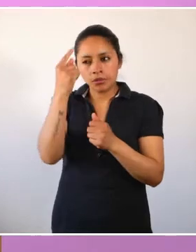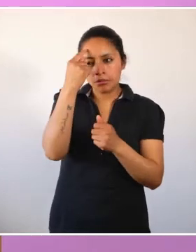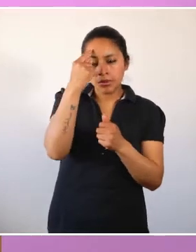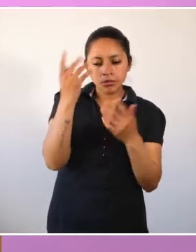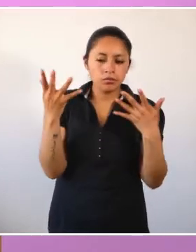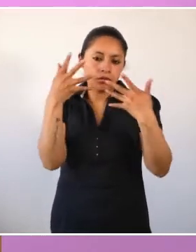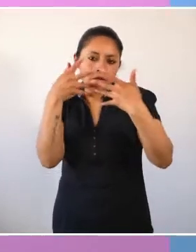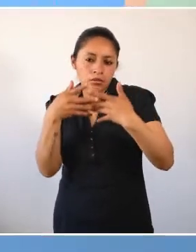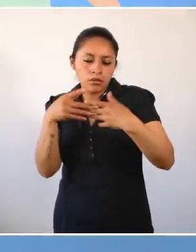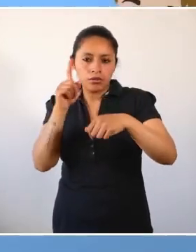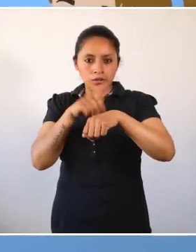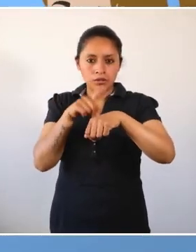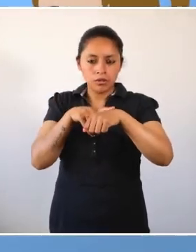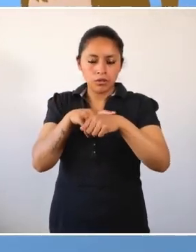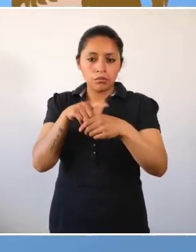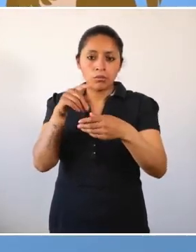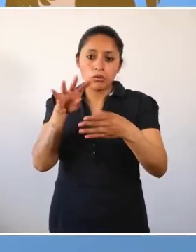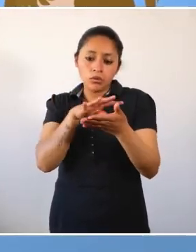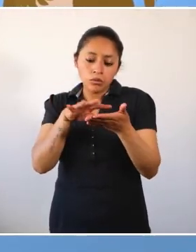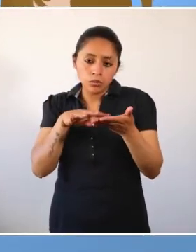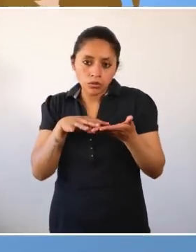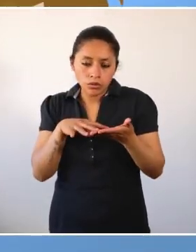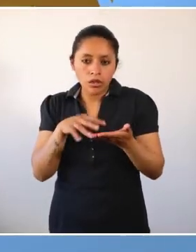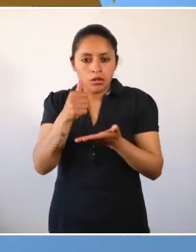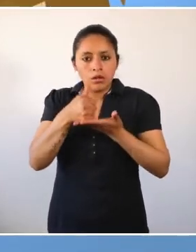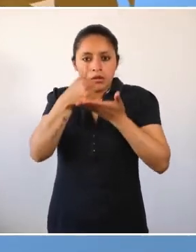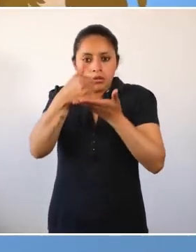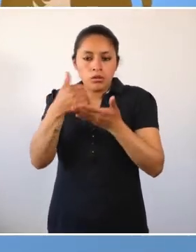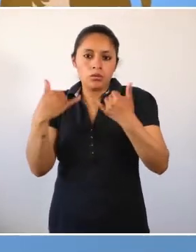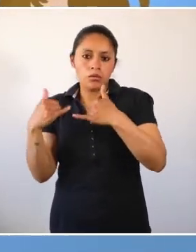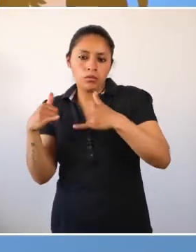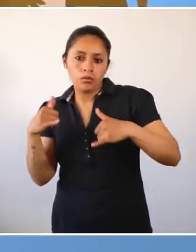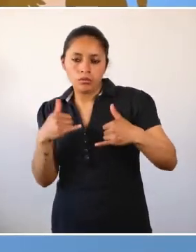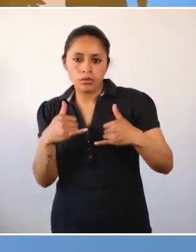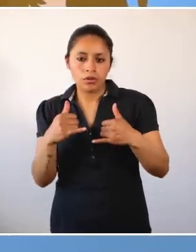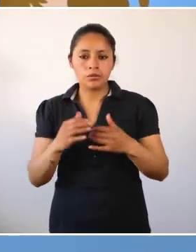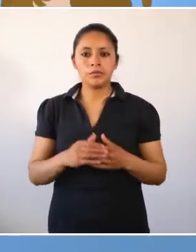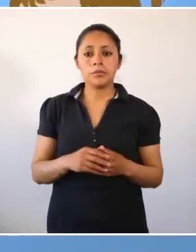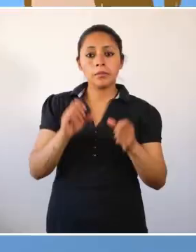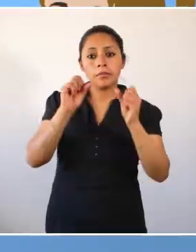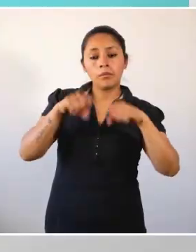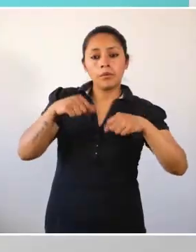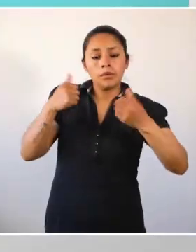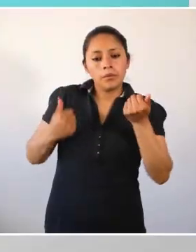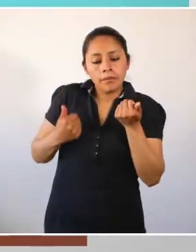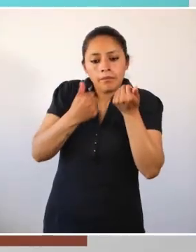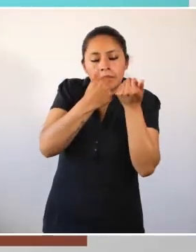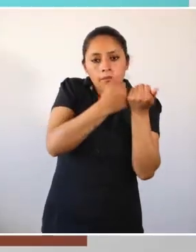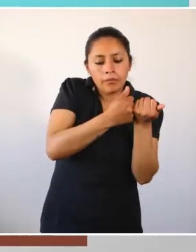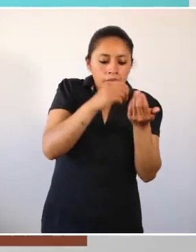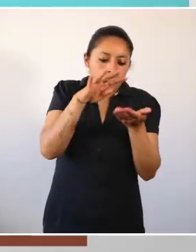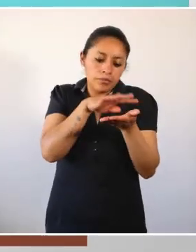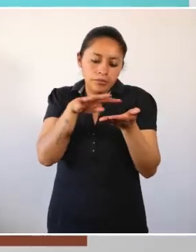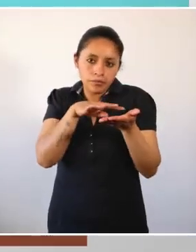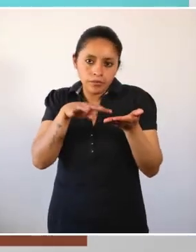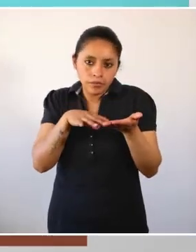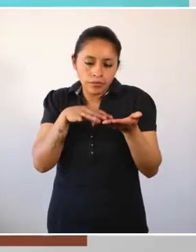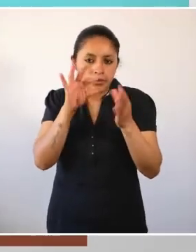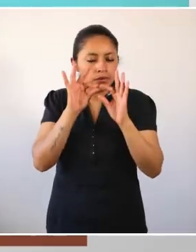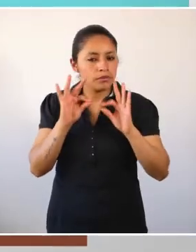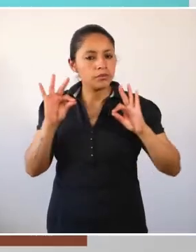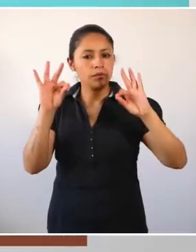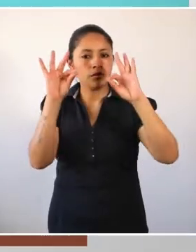kunapach, kanantian pacha yanapanapach, yachakanapach, publianapach. Yachakaininkupi yanapanapach